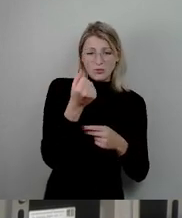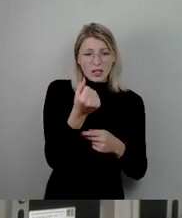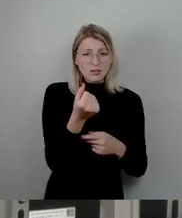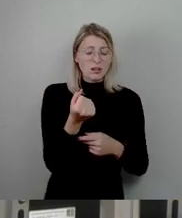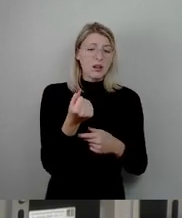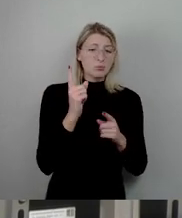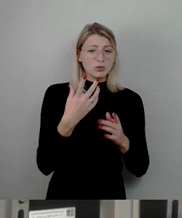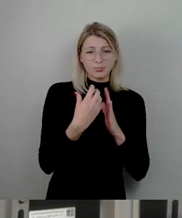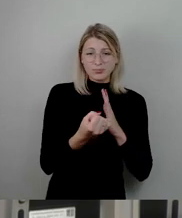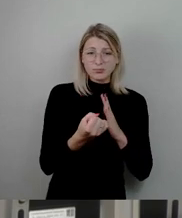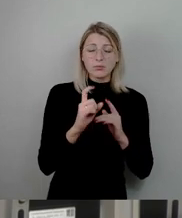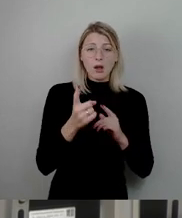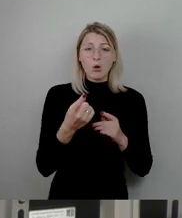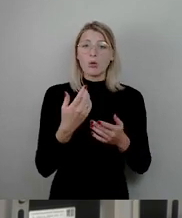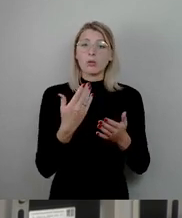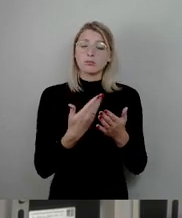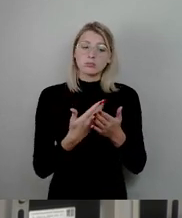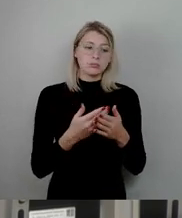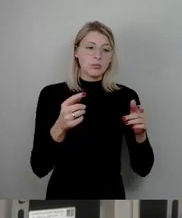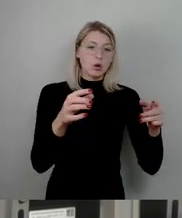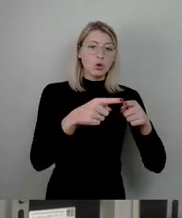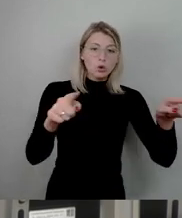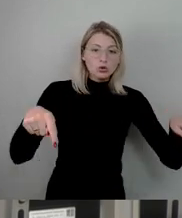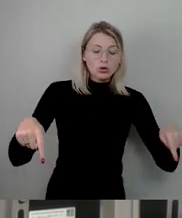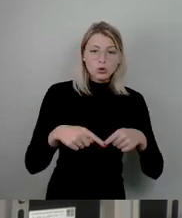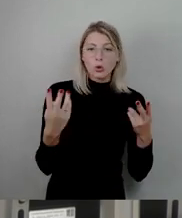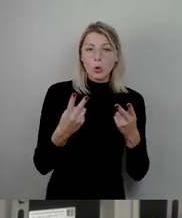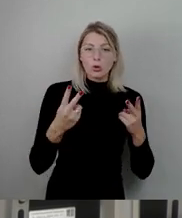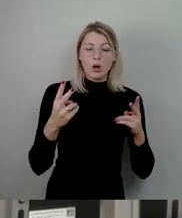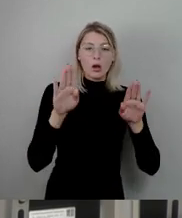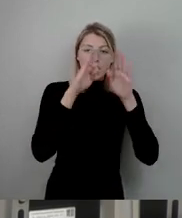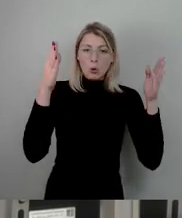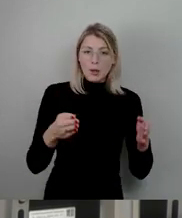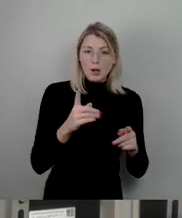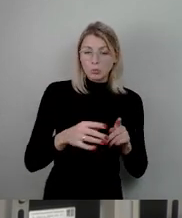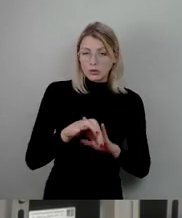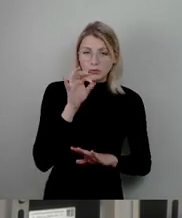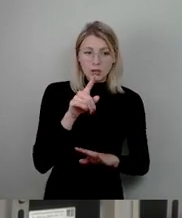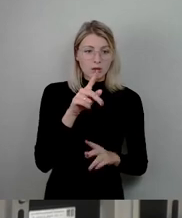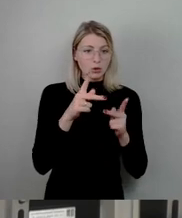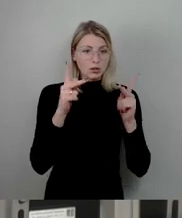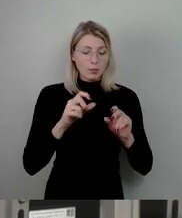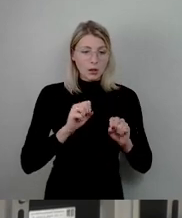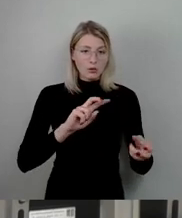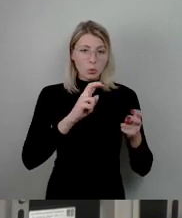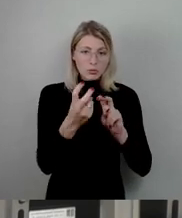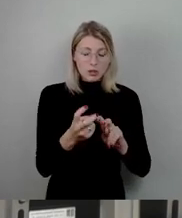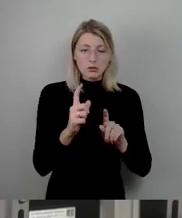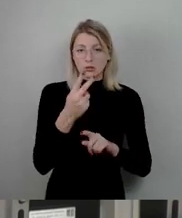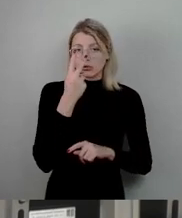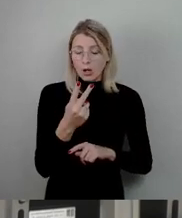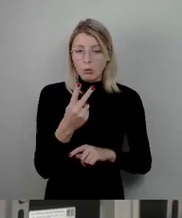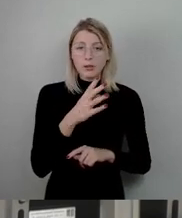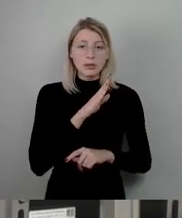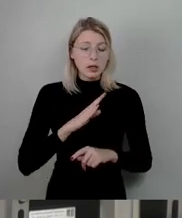gegebenenfalls ein Grundstück oder vielleicht eine Immobilie zu finden, wo wir dieses Konzept umsetzen können und auch den Freistaat in den